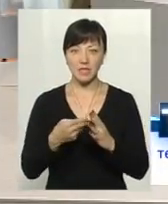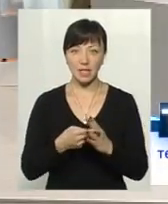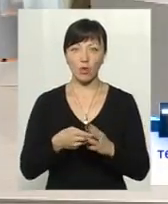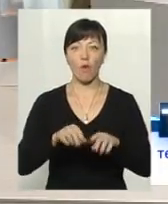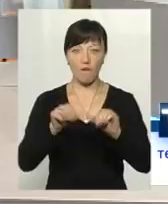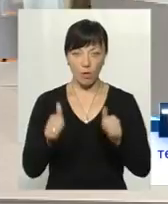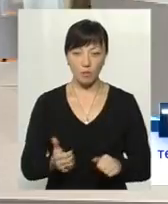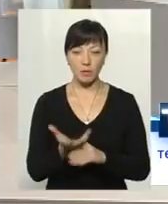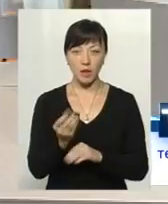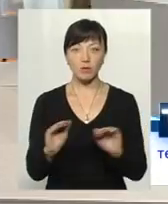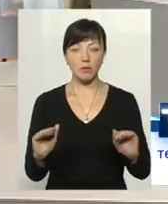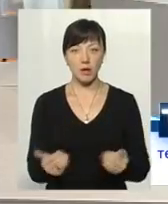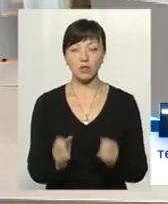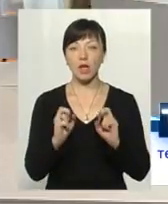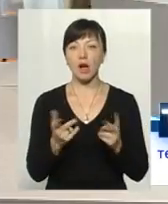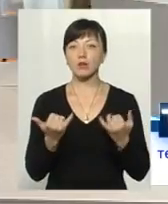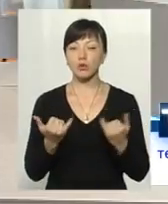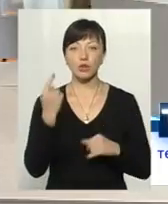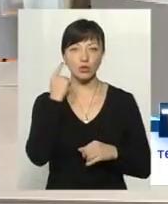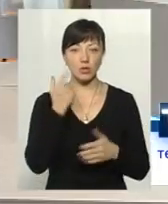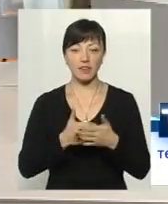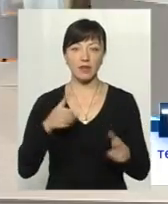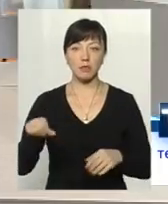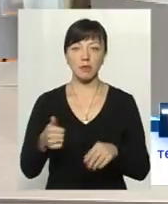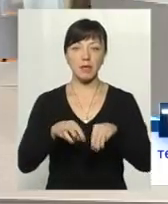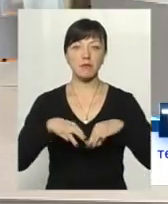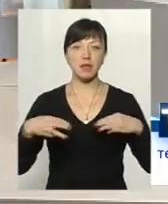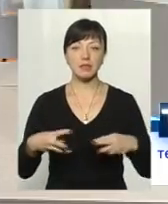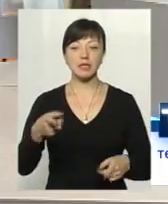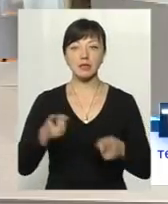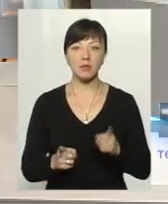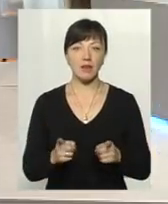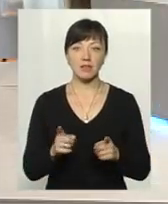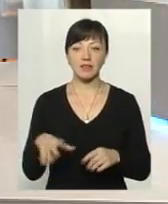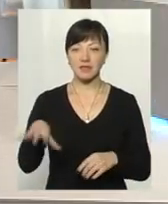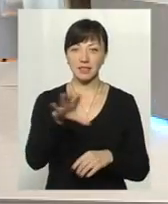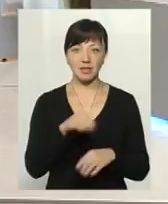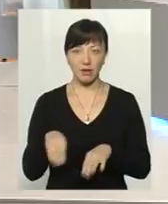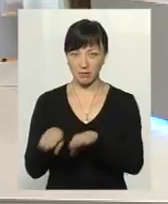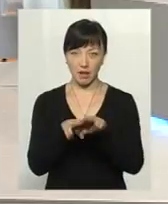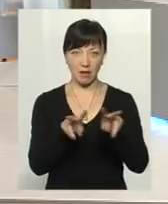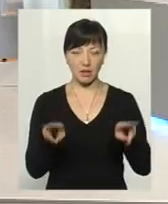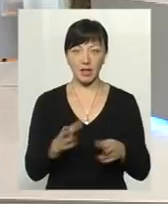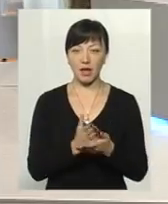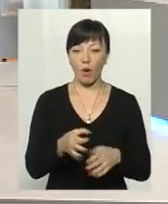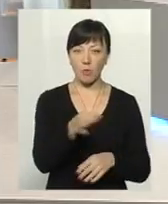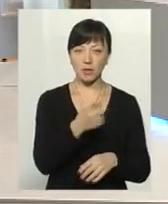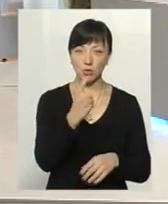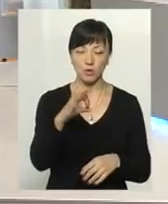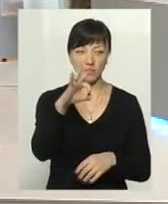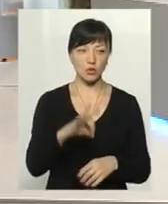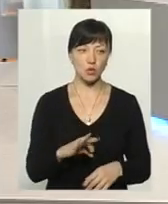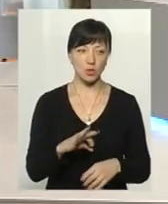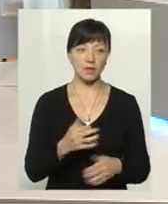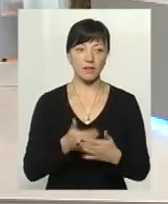сплачувати менше. Ну і як ми щойно чули від прем'єр-міністра, насправді не скрізь це однаково. Є в областях, де 100%